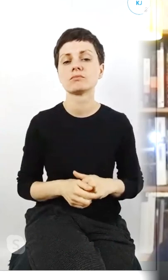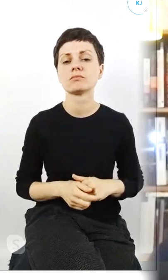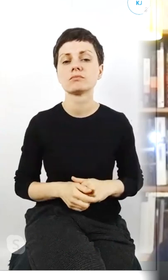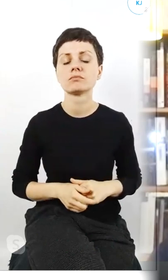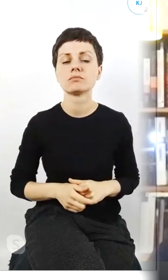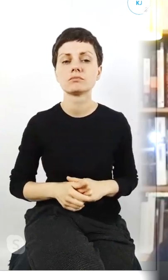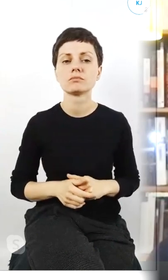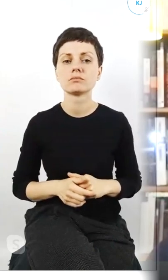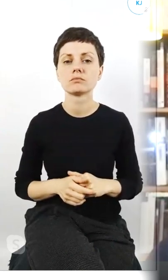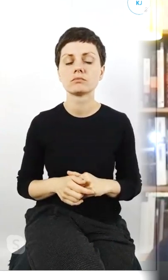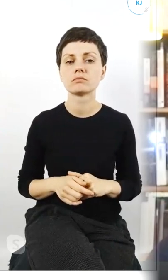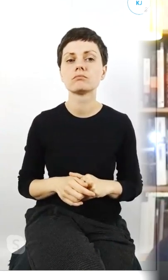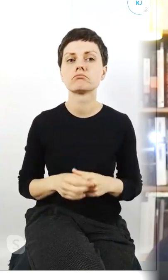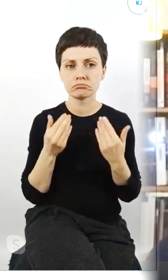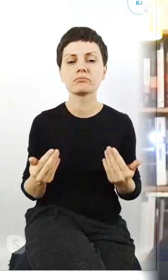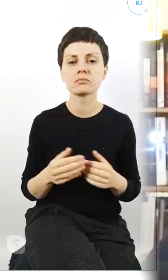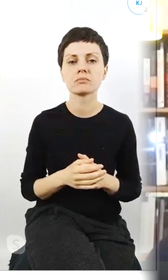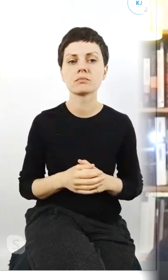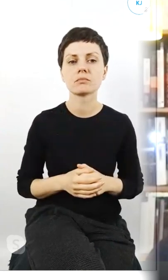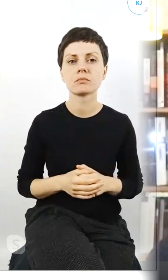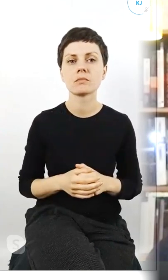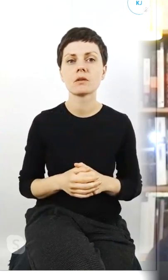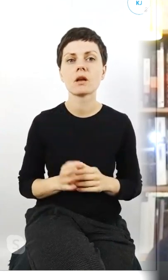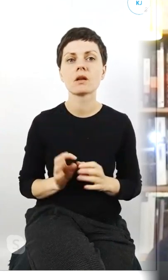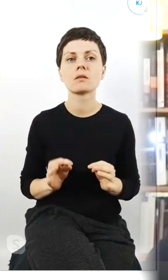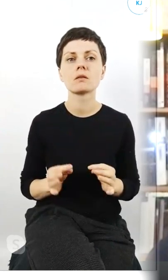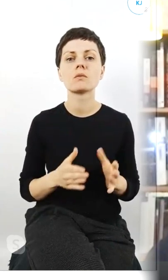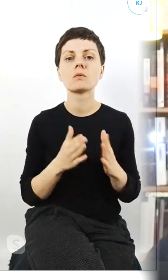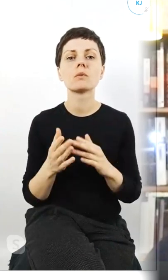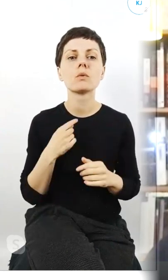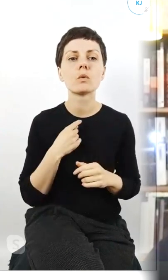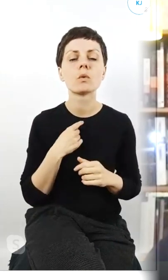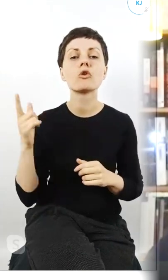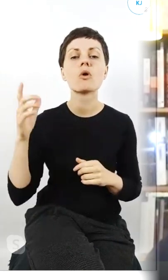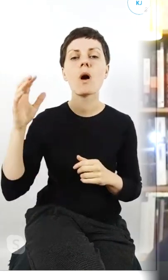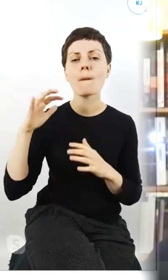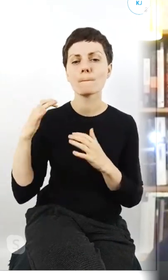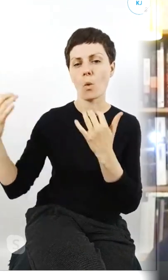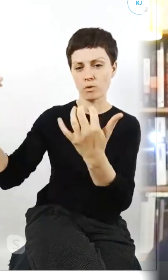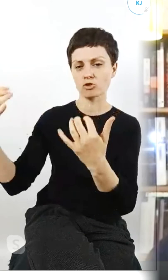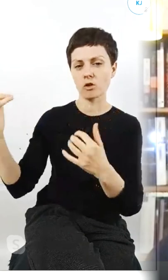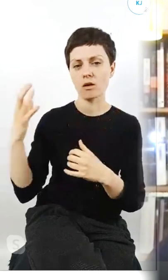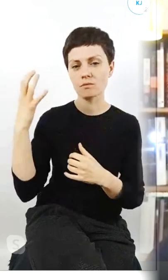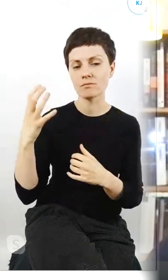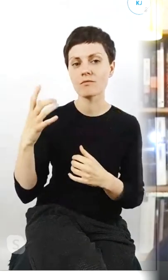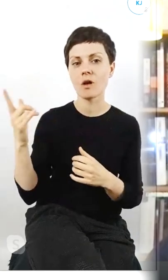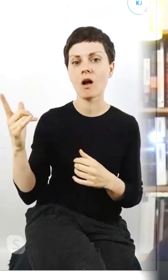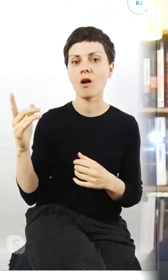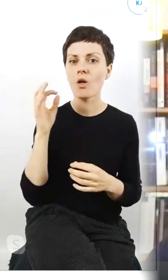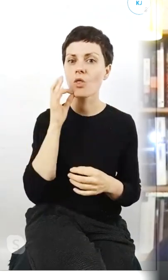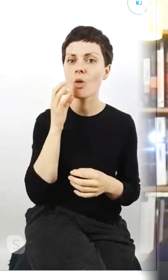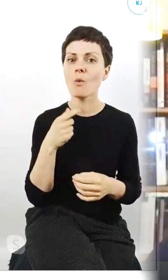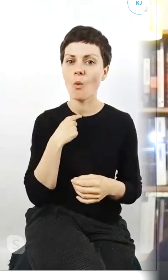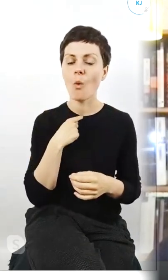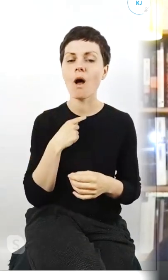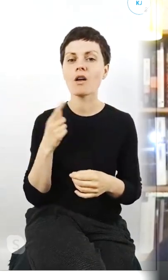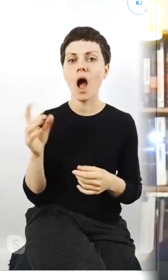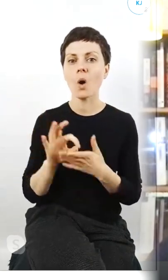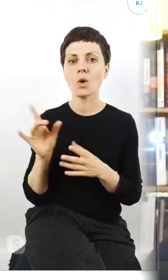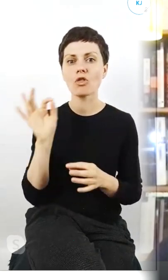ekstra dzięki tutaj mamy głos z publiczności który jest dobrym podsumowaniem i chyba rzeczywiście